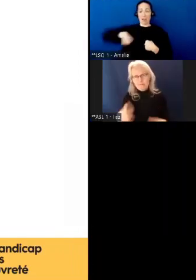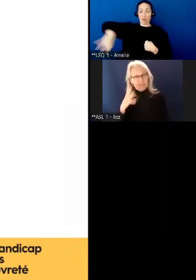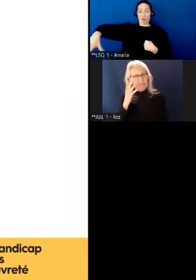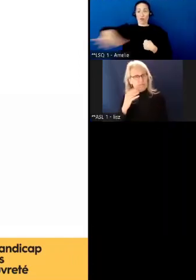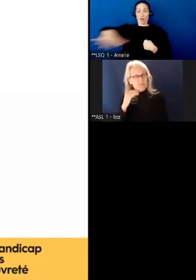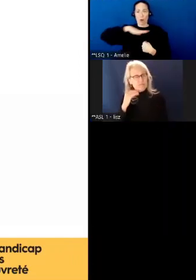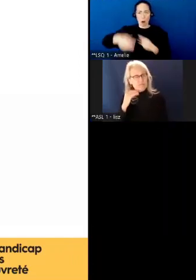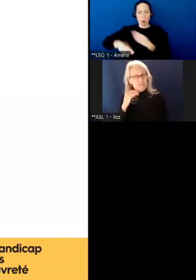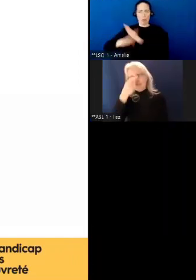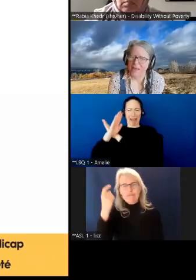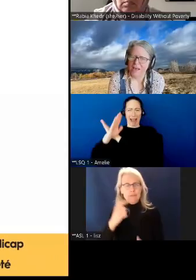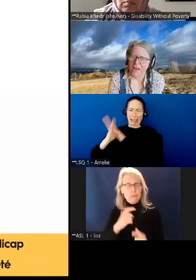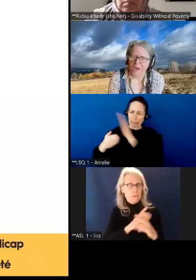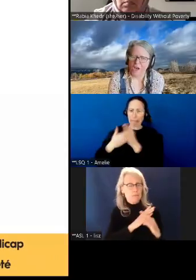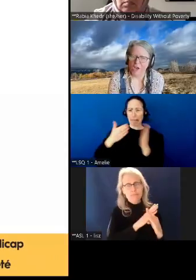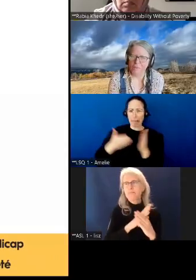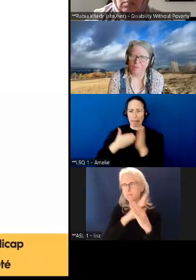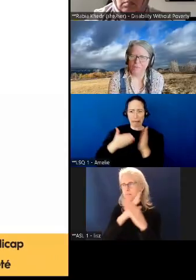-nous tous